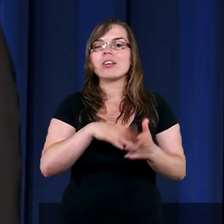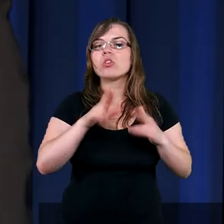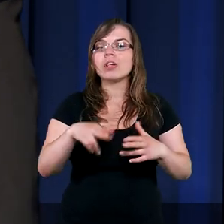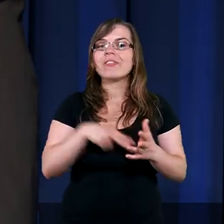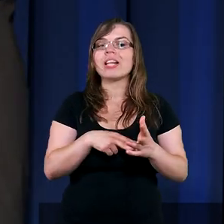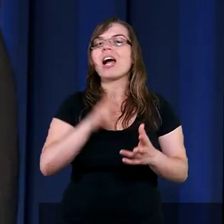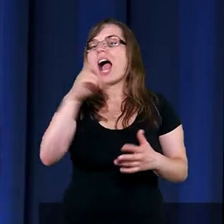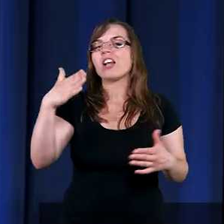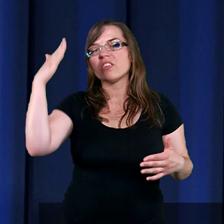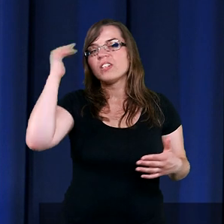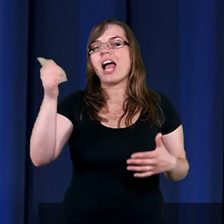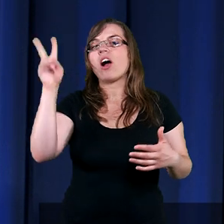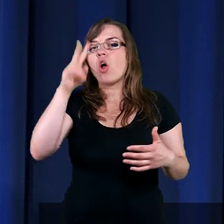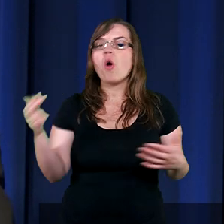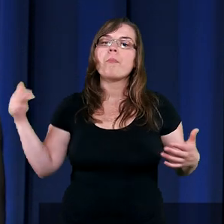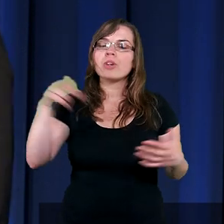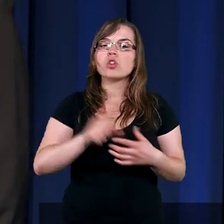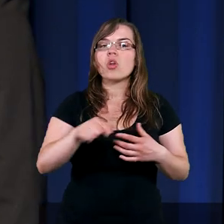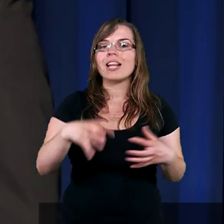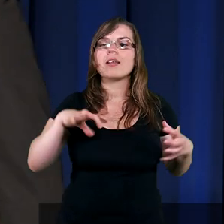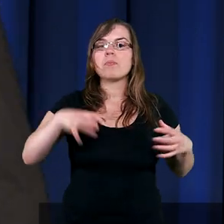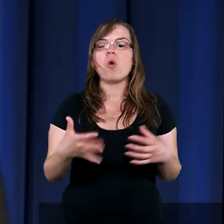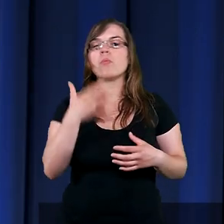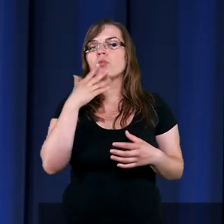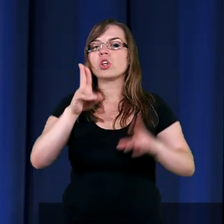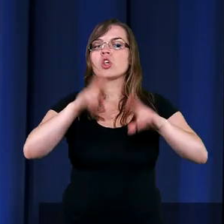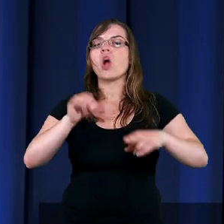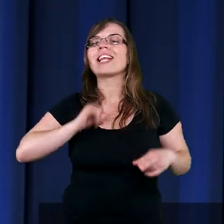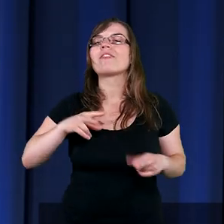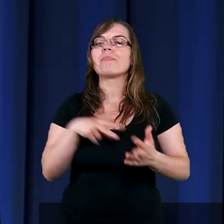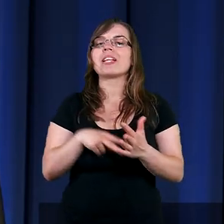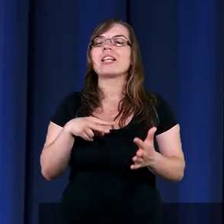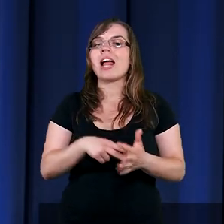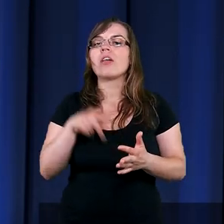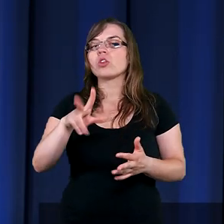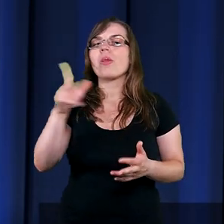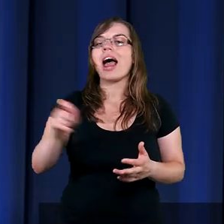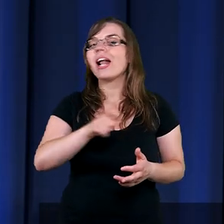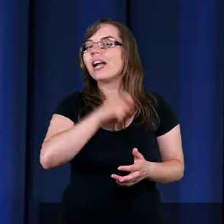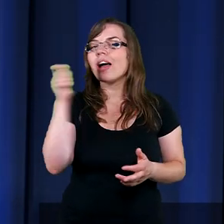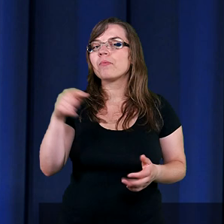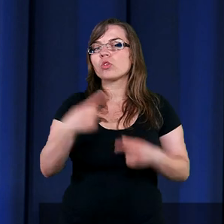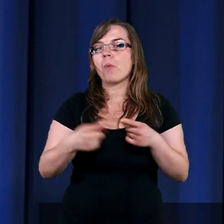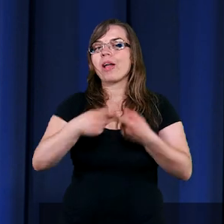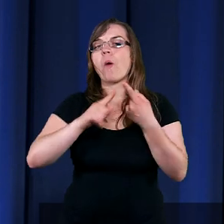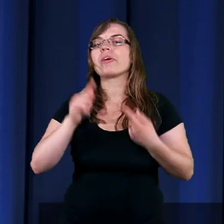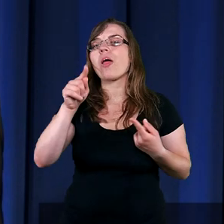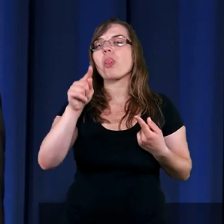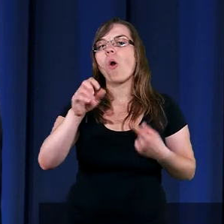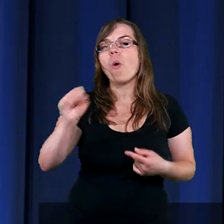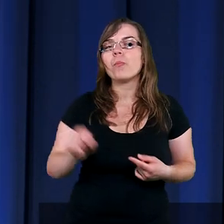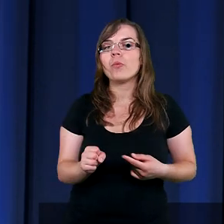I każdy wiedział, jak ktoś przychodził do tego zboru, to mówiłem, zostaw sobie widelec, bo to, co najlepsze, dopiero przed tobą.